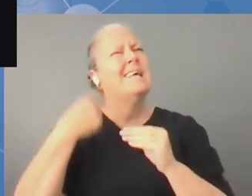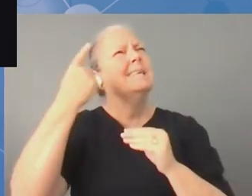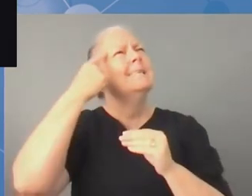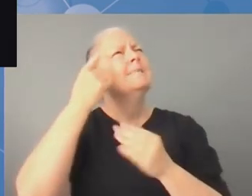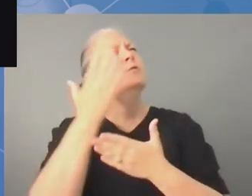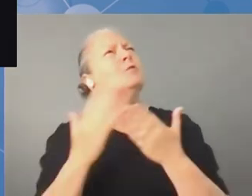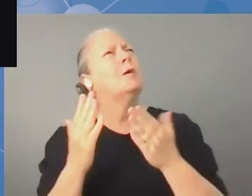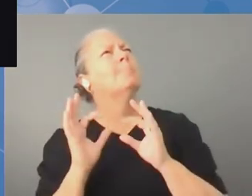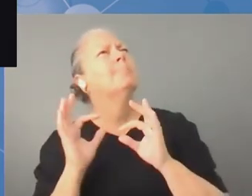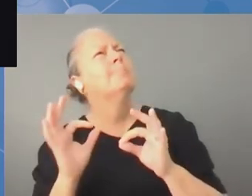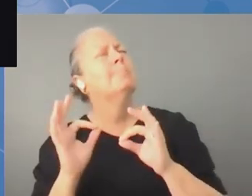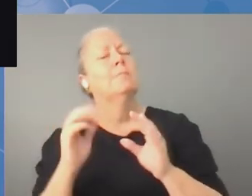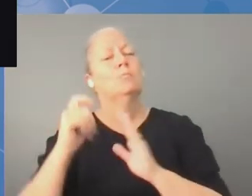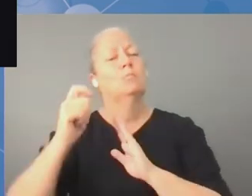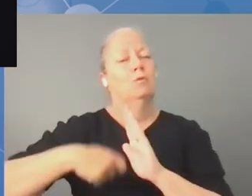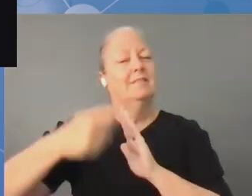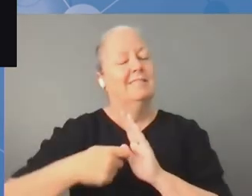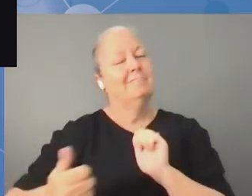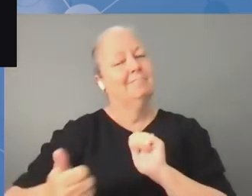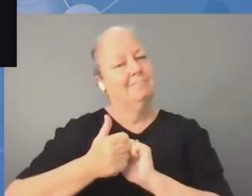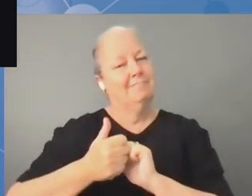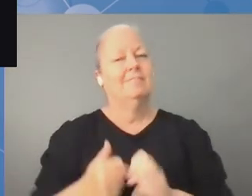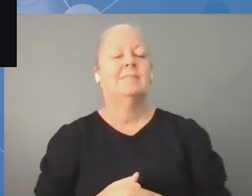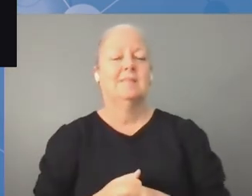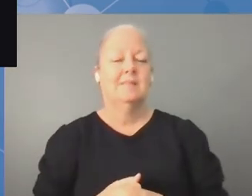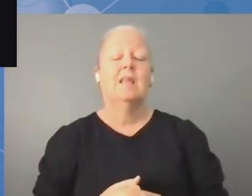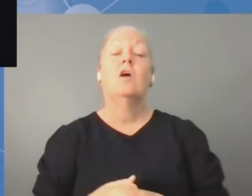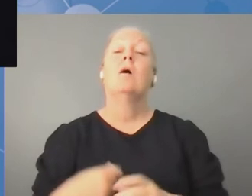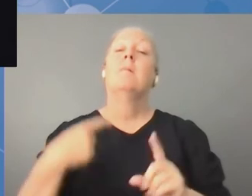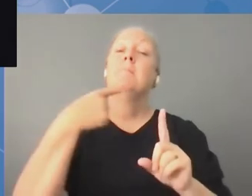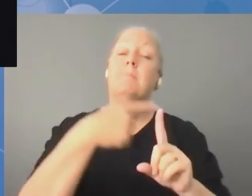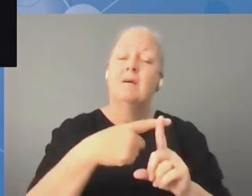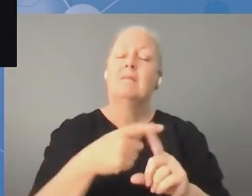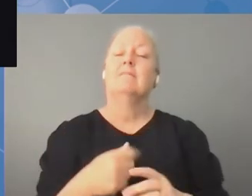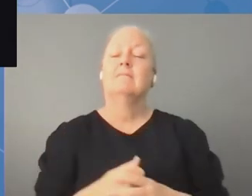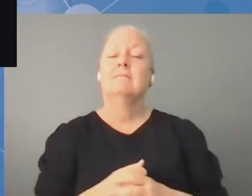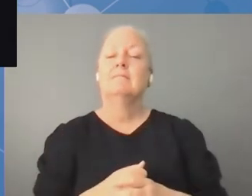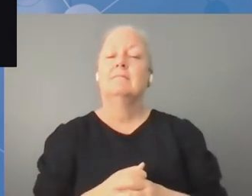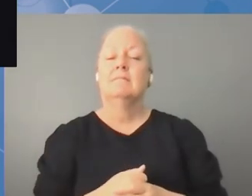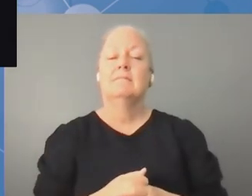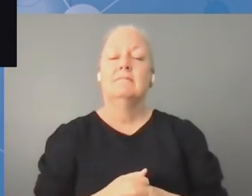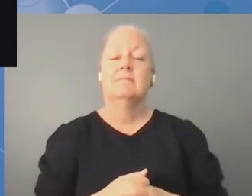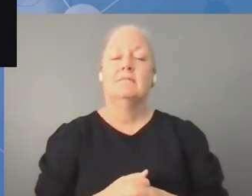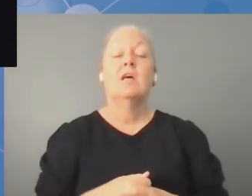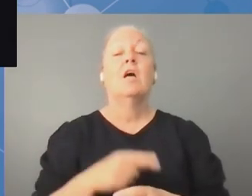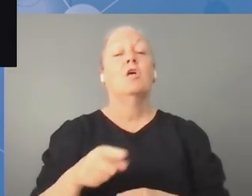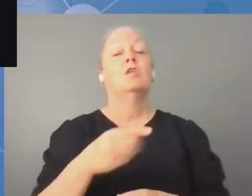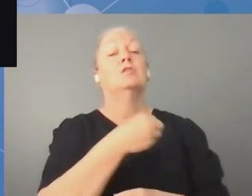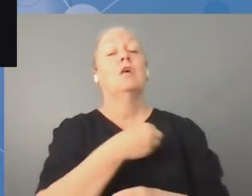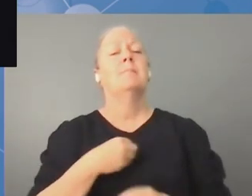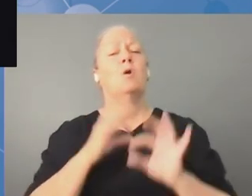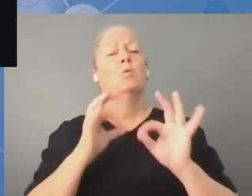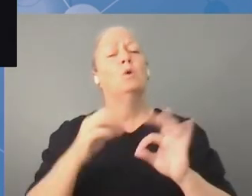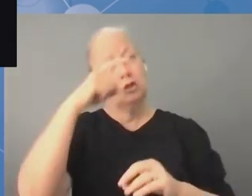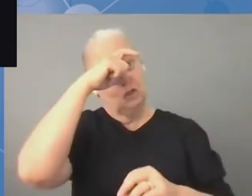współpracę przy ciekawych projektach. I trzecia uwaga to to, że mogę państwa zapewnić, że w Polsce w lecie jest